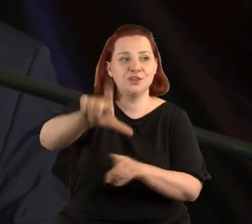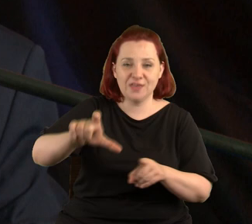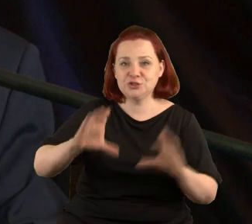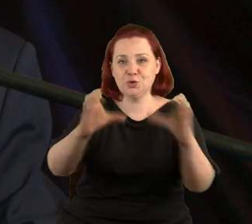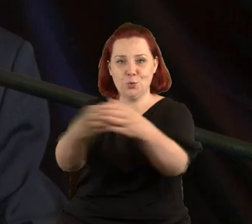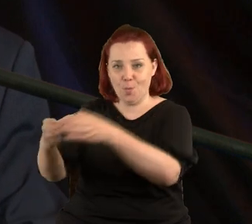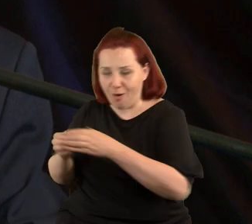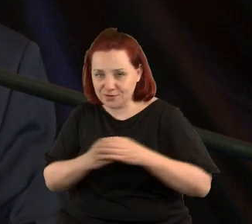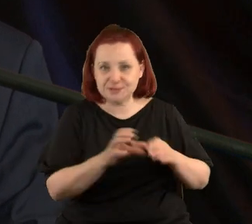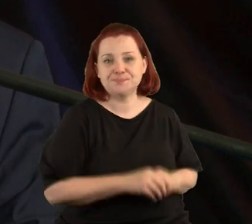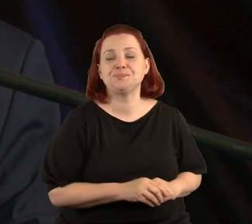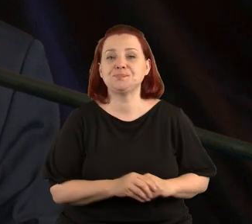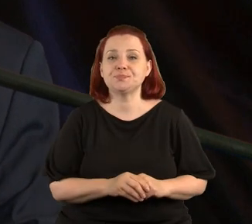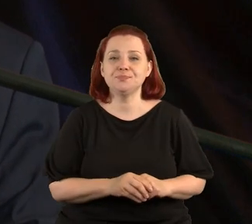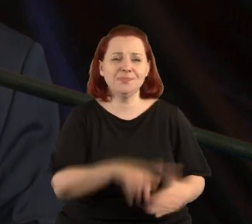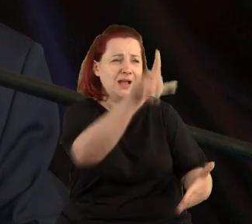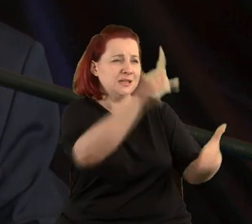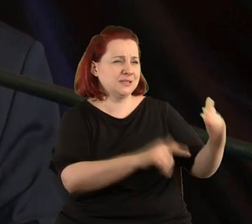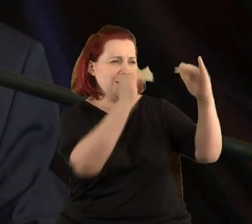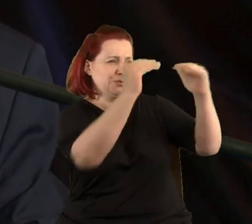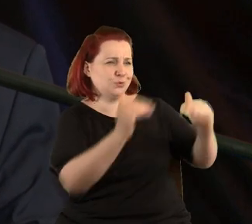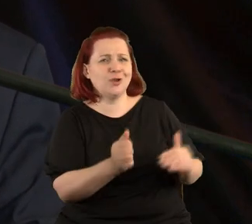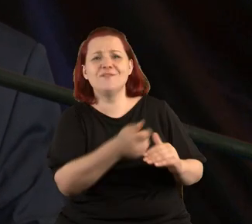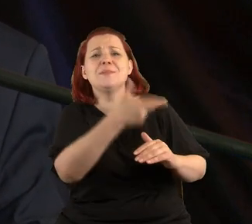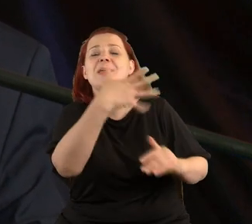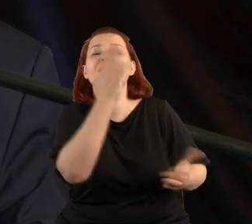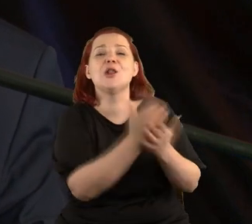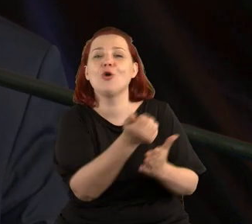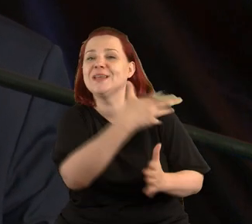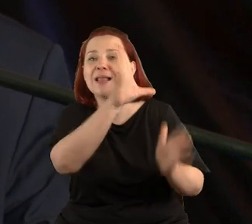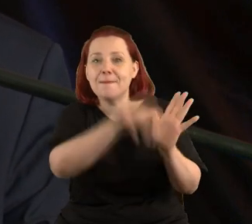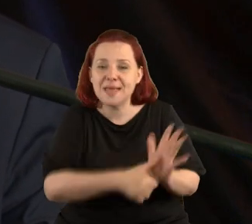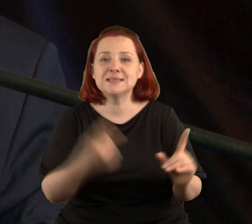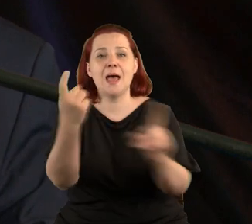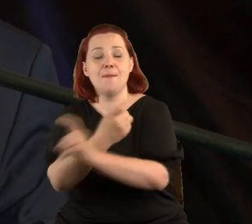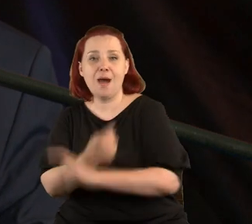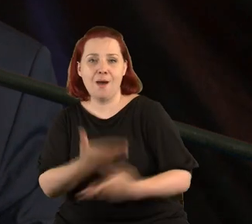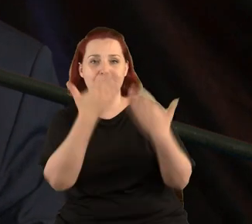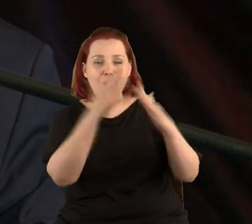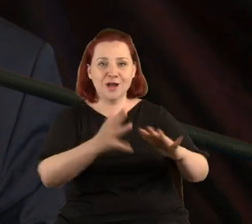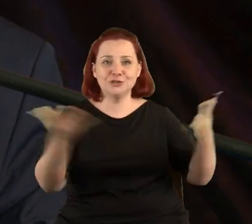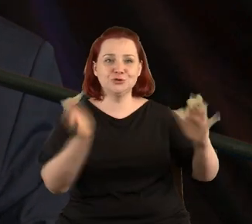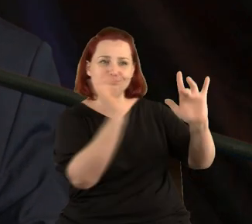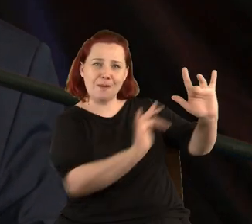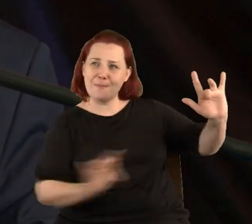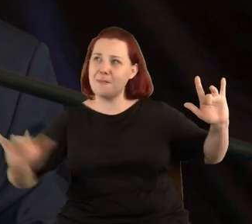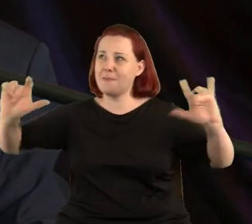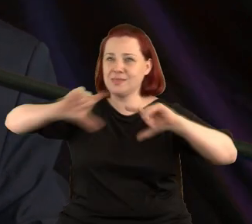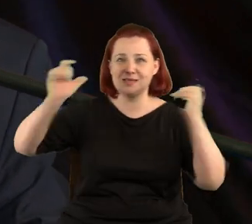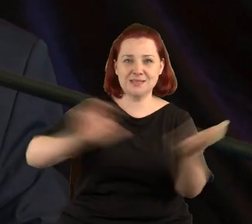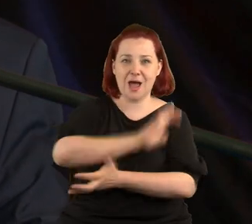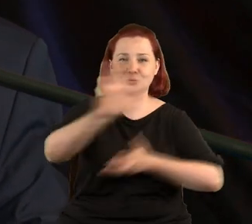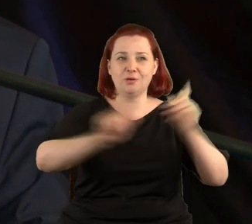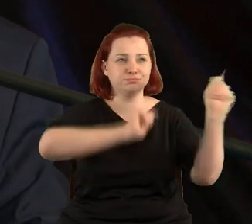duża, ogromna. Wymienię tylko kilka miast i krajów, aby przybliżyć rozpiętość miejsc na mapie świata.